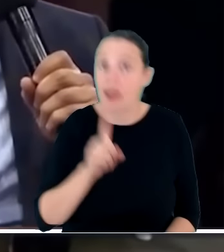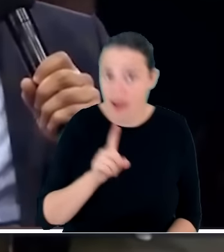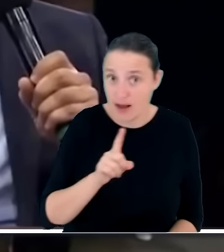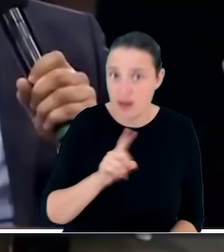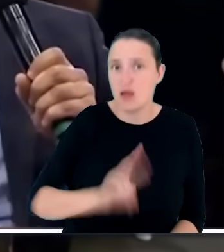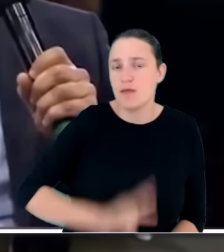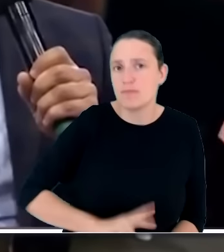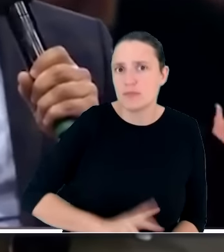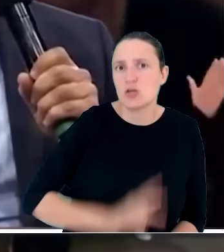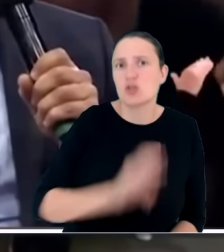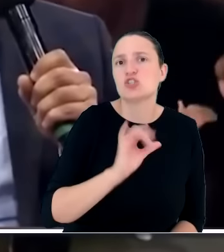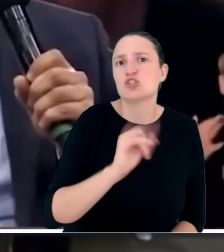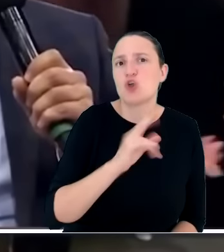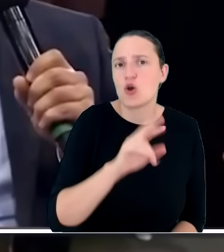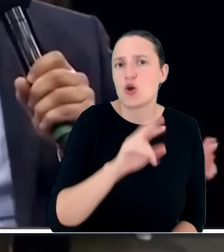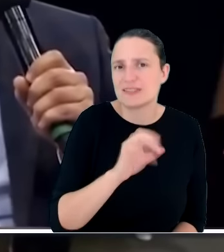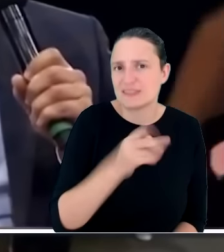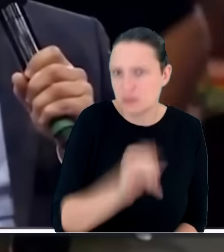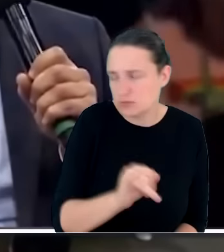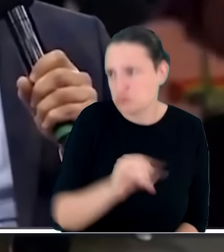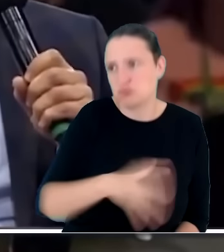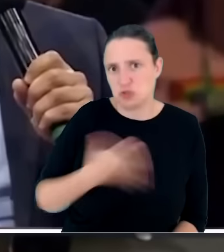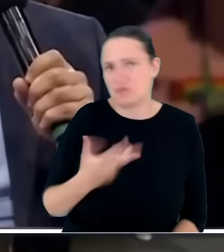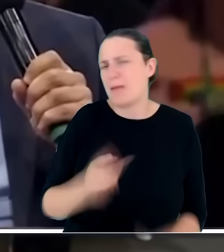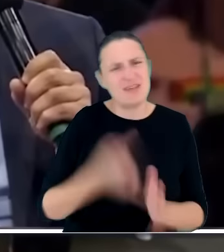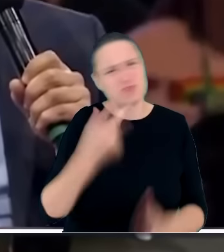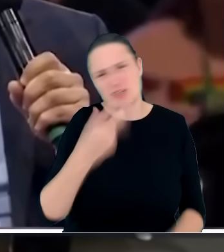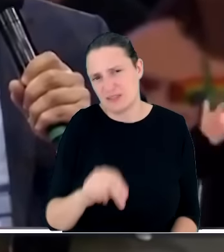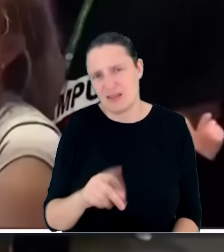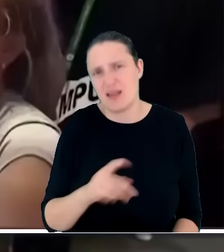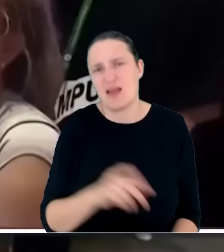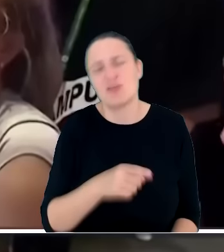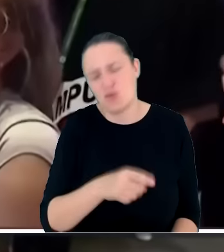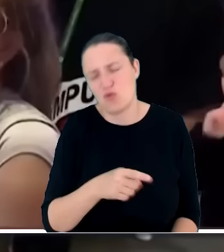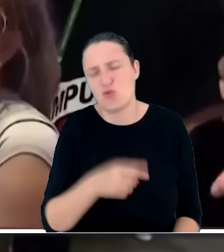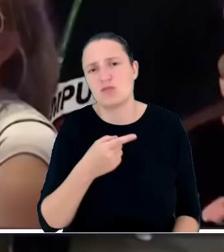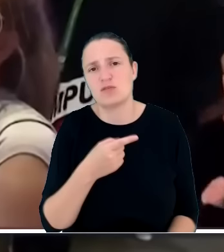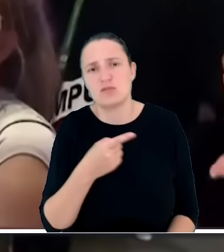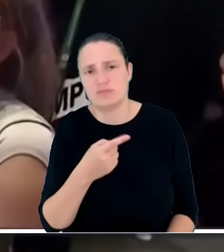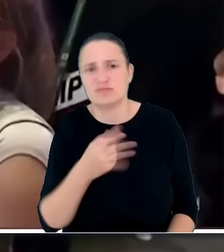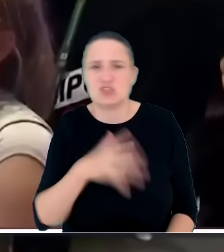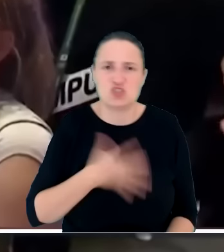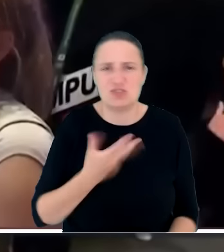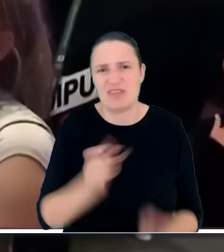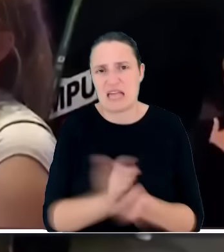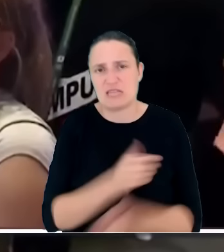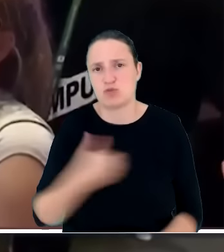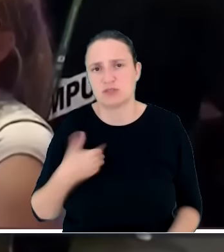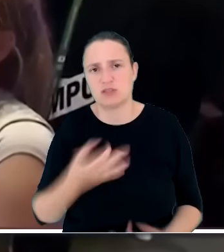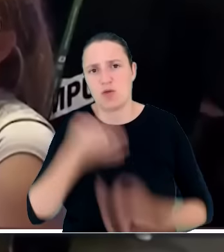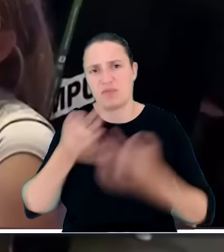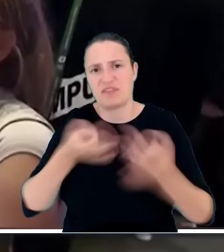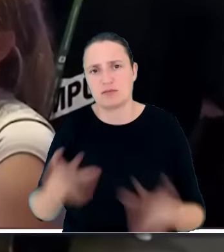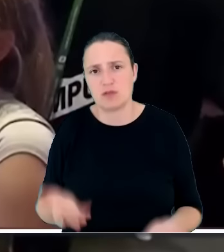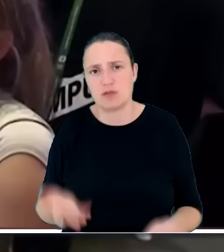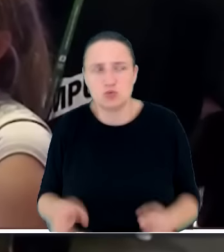Radosław Sikorski. Zresztą nie pierwszy raz Sikorski wypowiada się w bardzo dziwny, antypolski sposób. Przecież co to znaczy, że